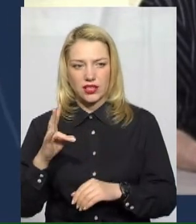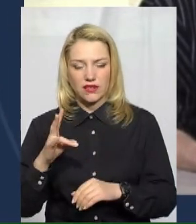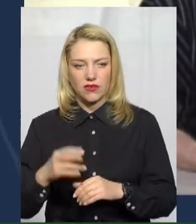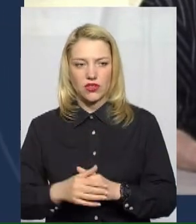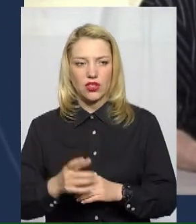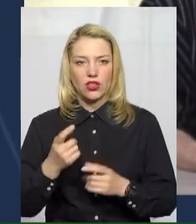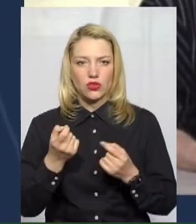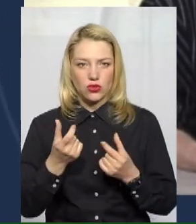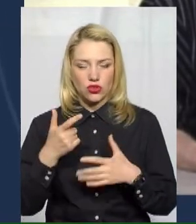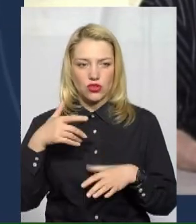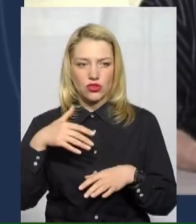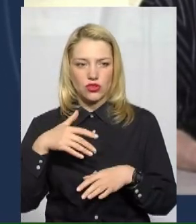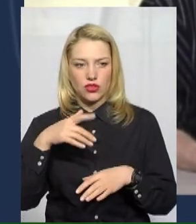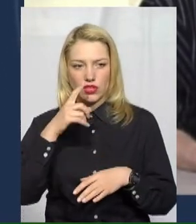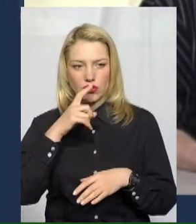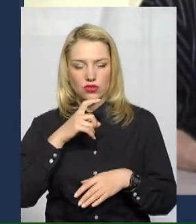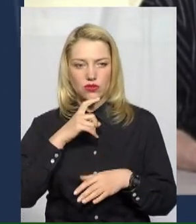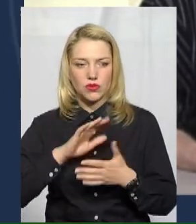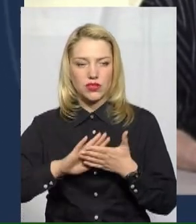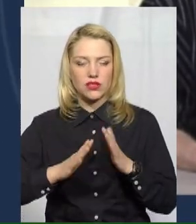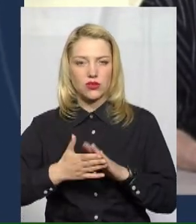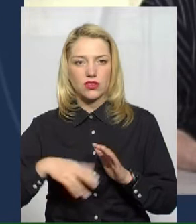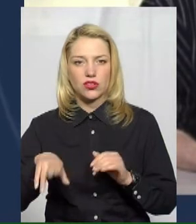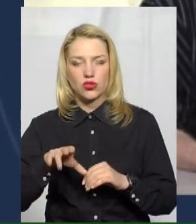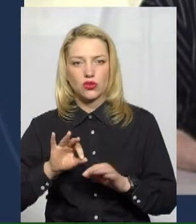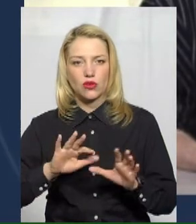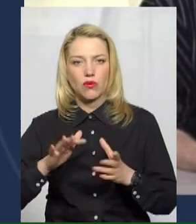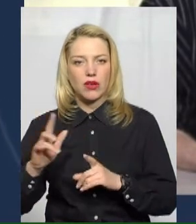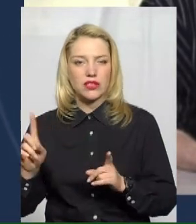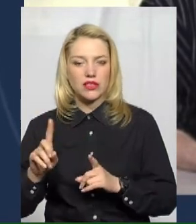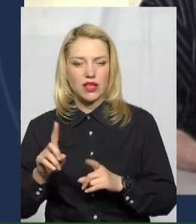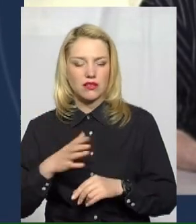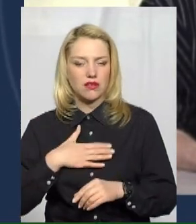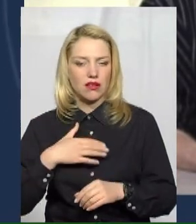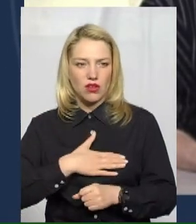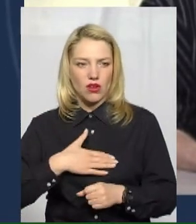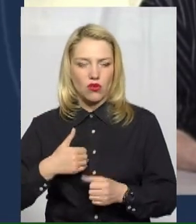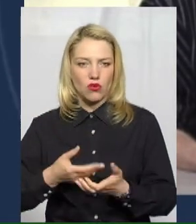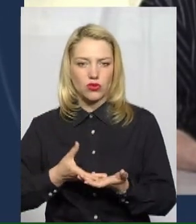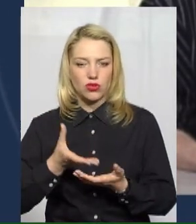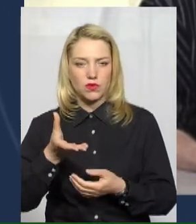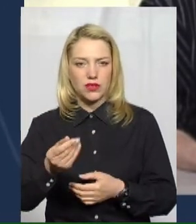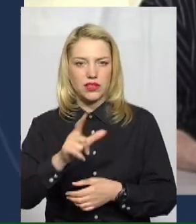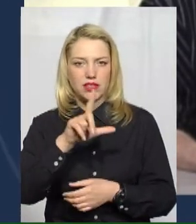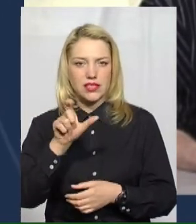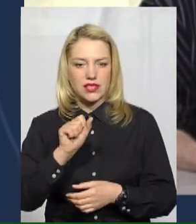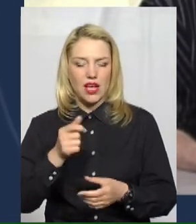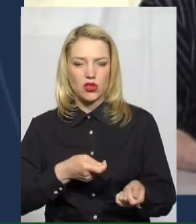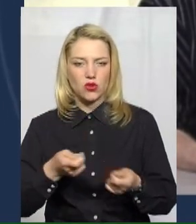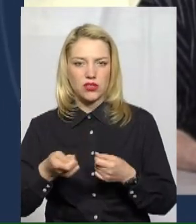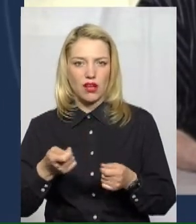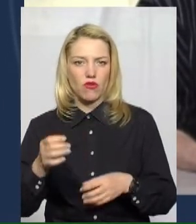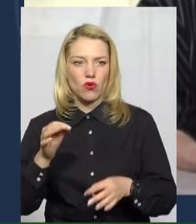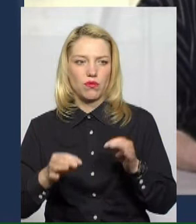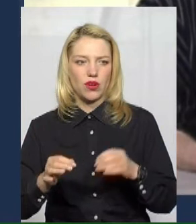що в даних аргументів, які категорично відмовляються зраховуватися за доставку пророгрогрогного газу.